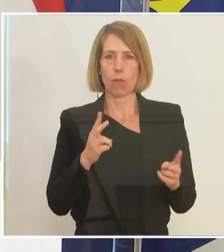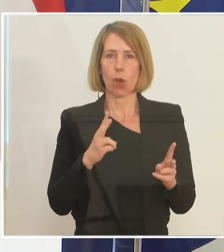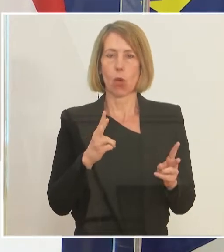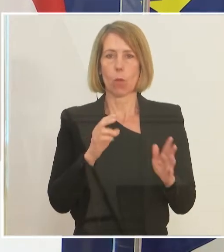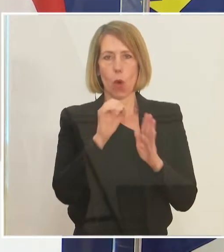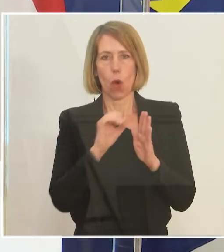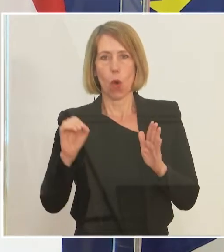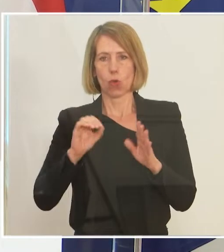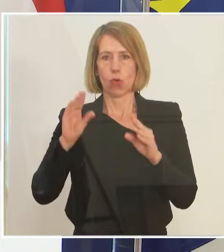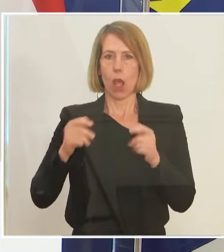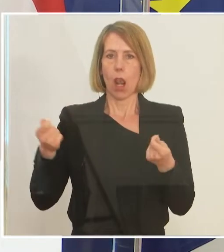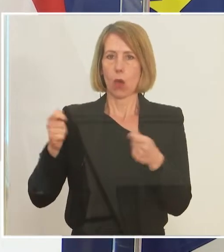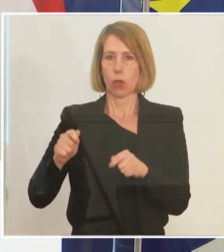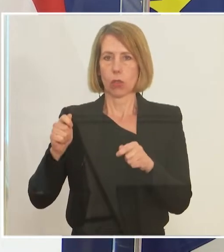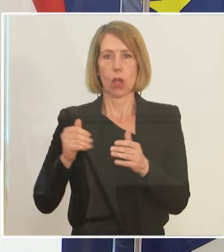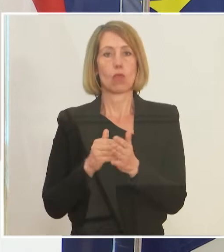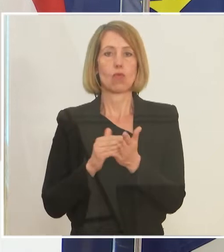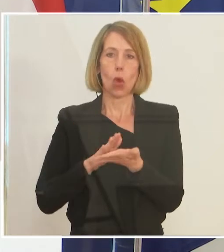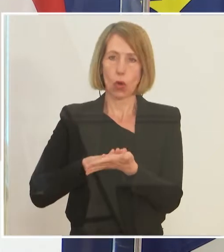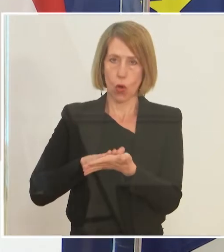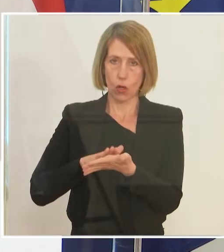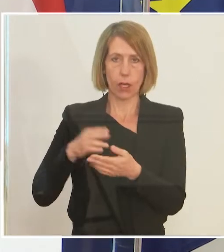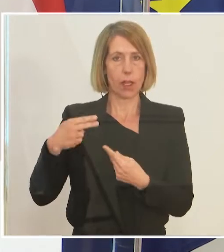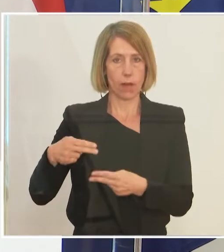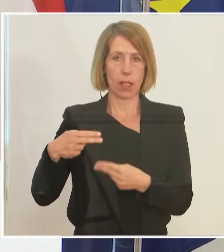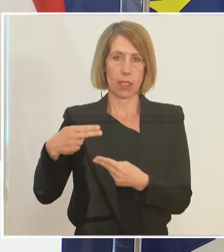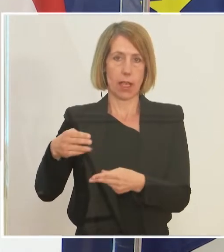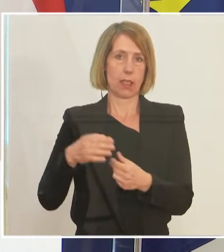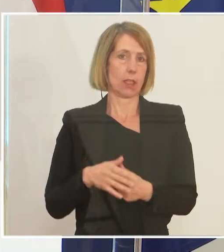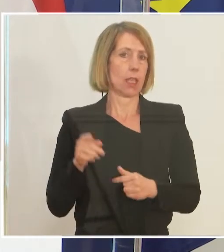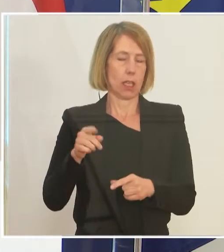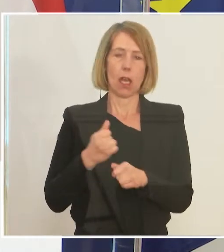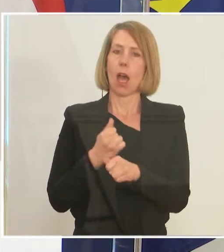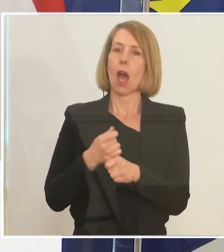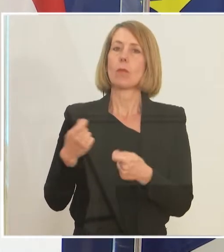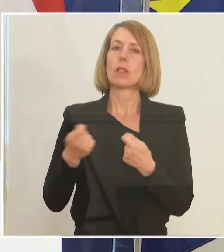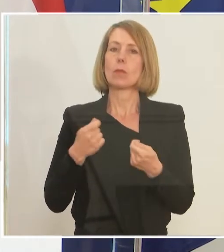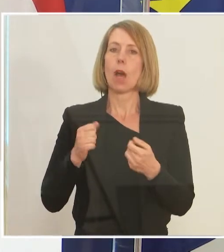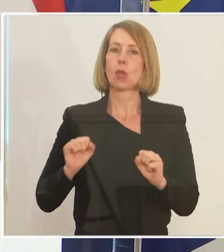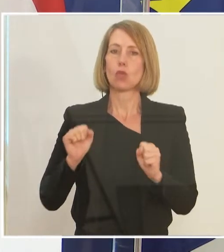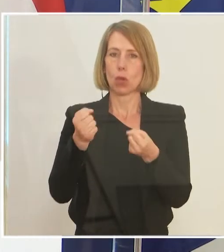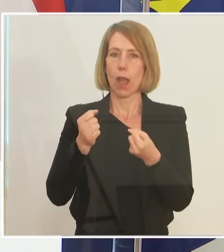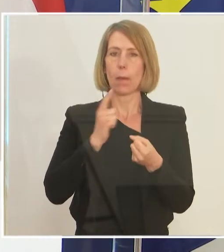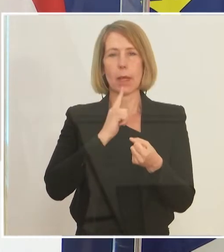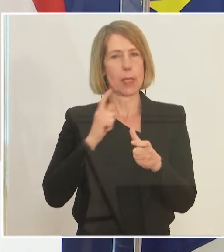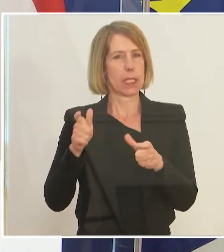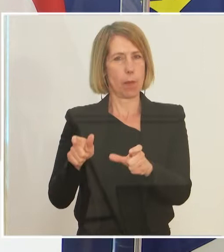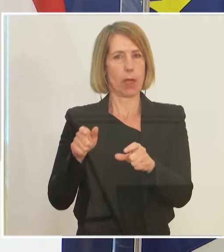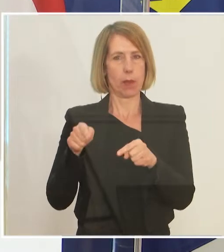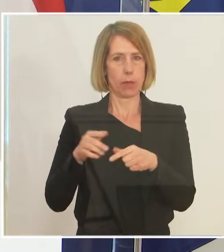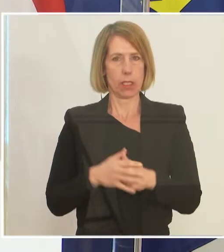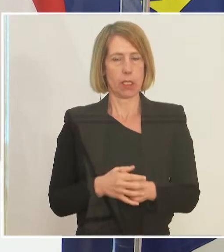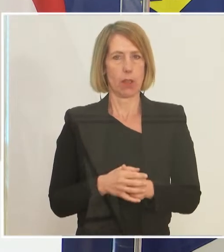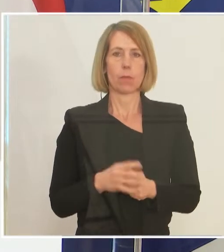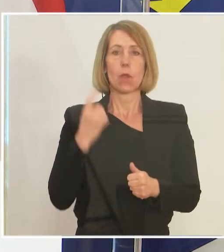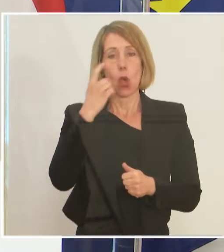dass der Ost-Lockdown, der noch gültig ist, die Arbeitsmarktdynamik etwas bremst und die Hoffnung ist,